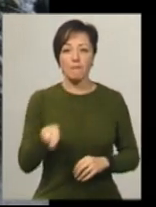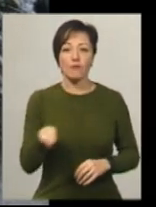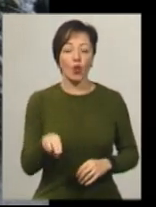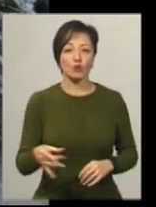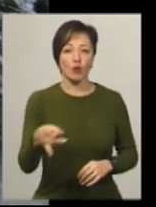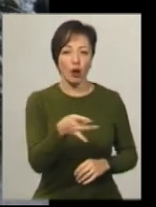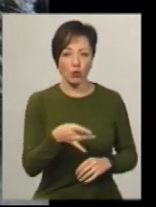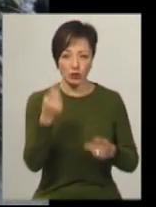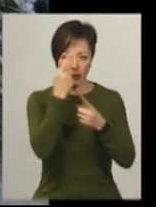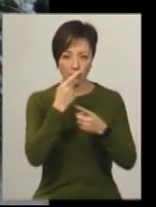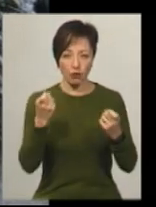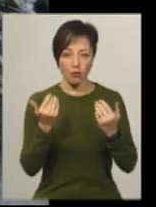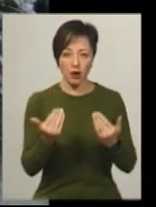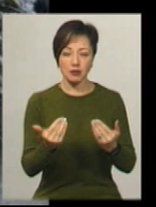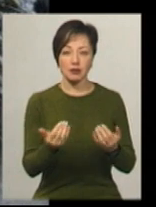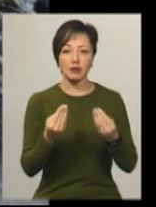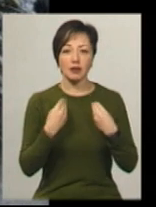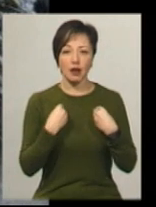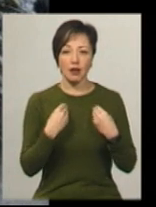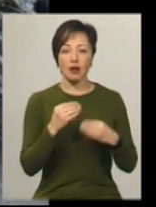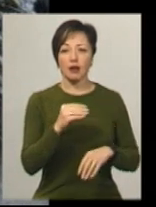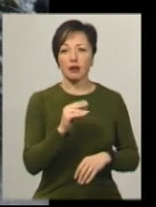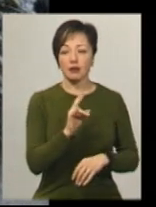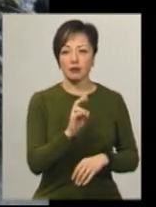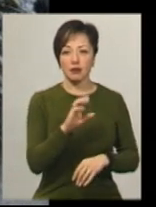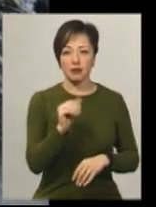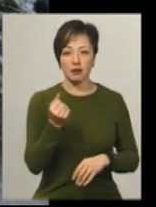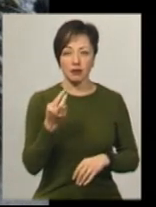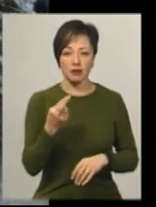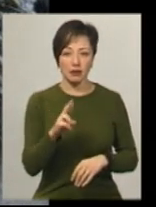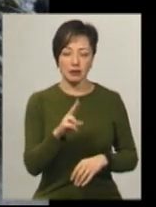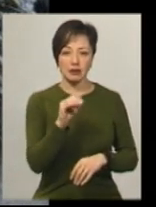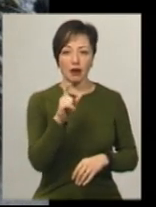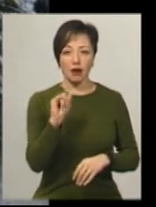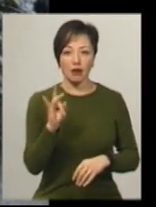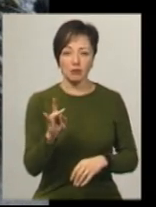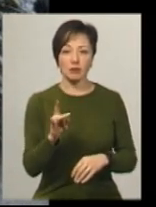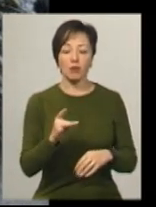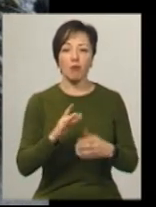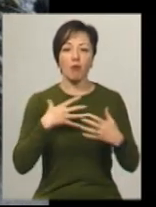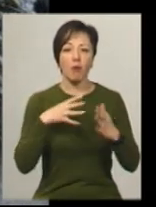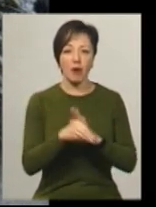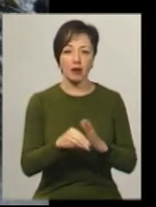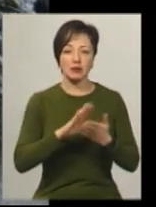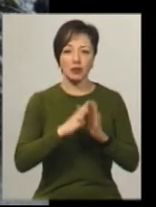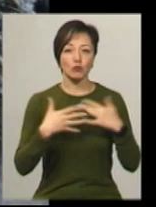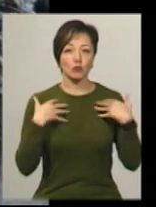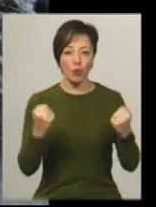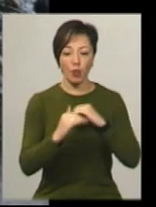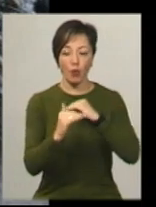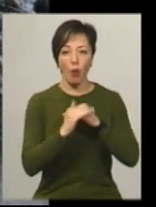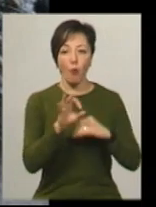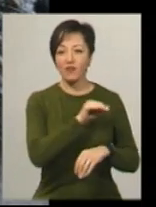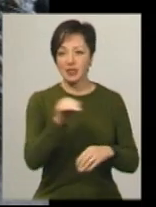району. За інформацією, яку нам надала Наталія Дзекар, чоловік помер за станом здоров'я на полігоні. Та офіційної інформації